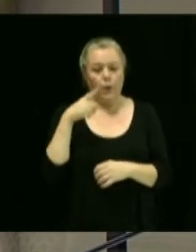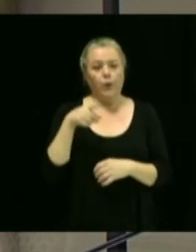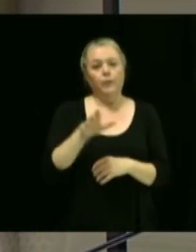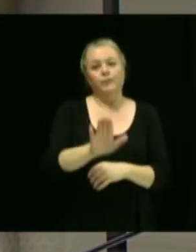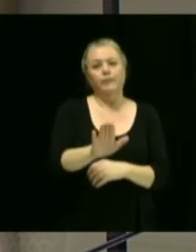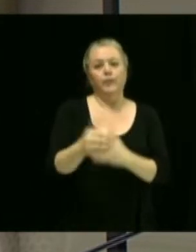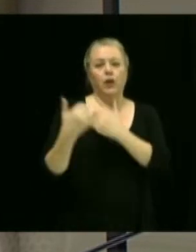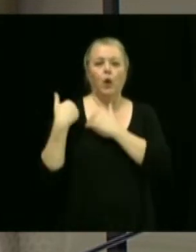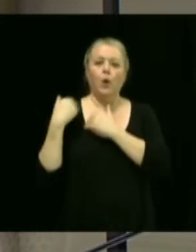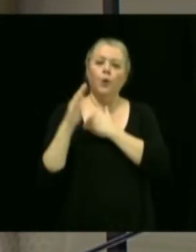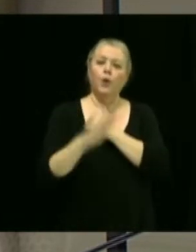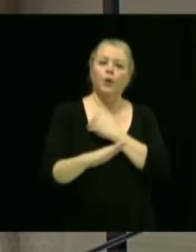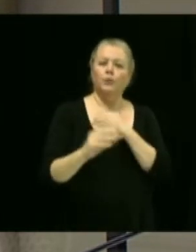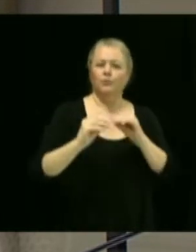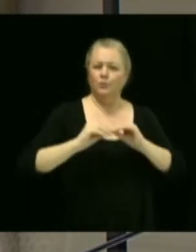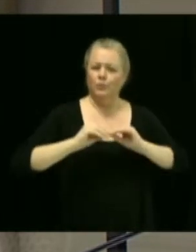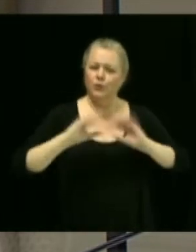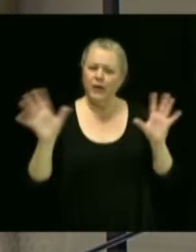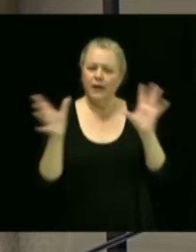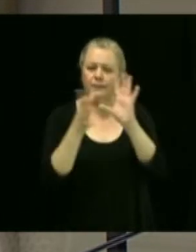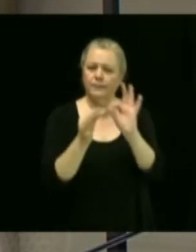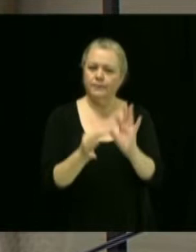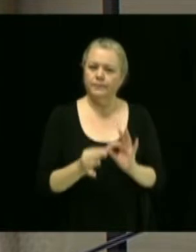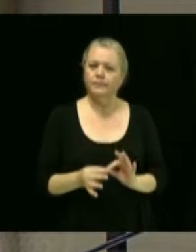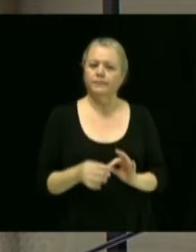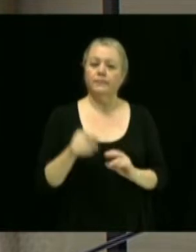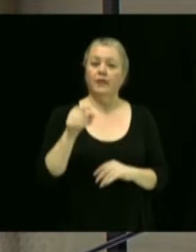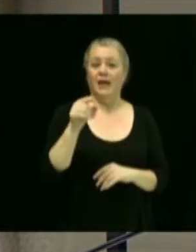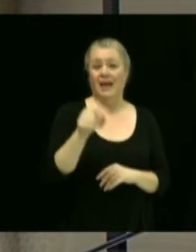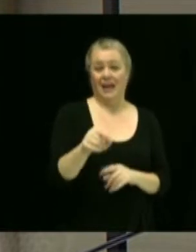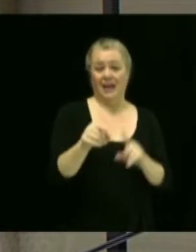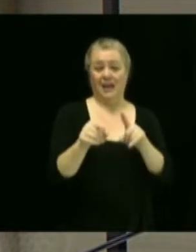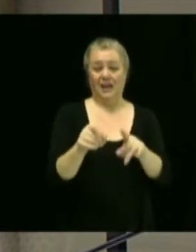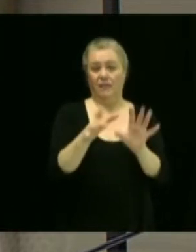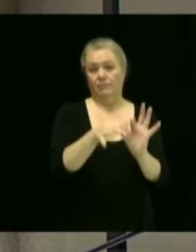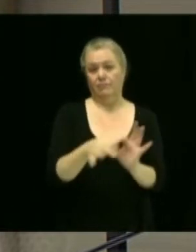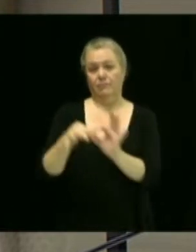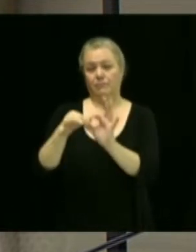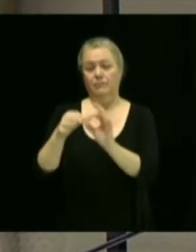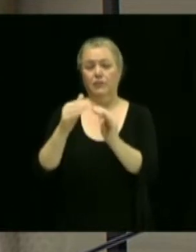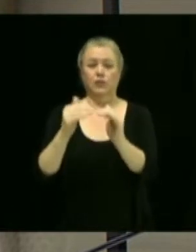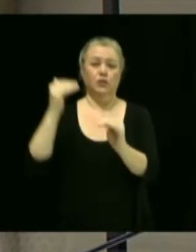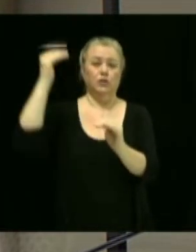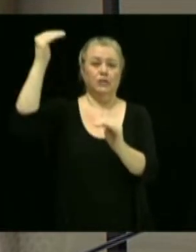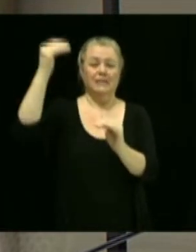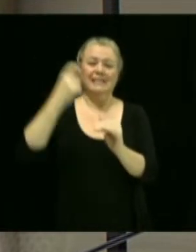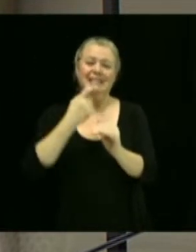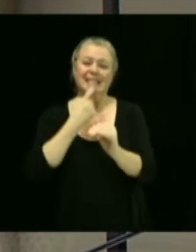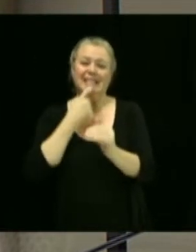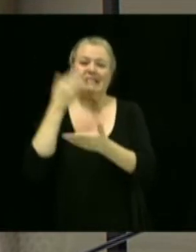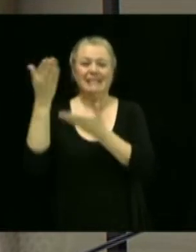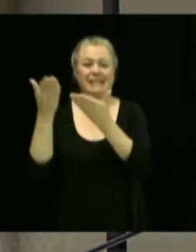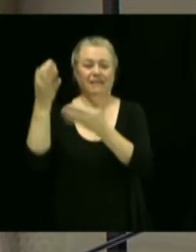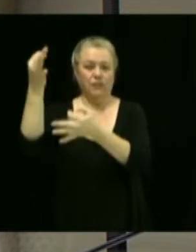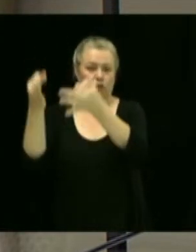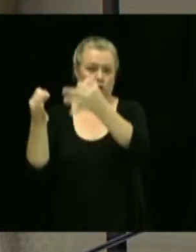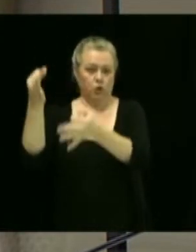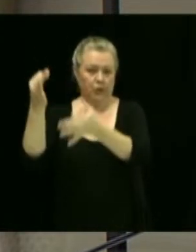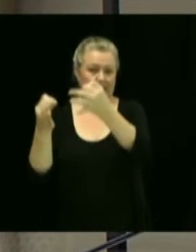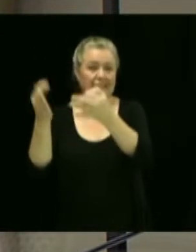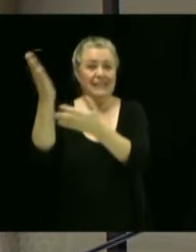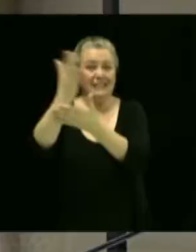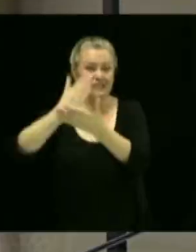et responsabilité de cette adjointe administrative-là qui, dorénavant, relèvera directement du service juridique, mais de la division du contentieux et non plus de la Cour